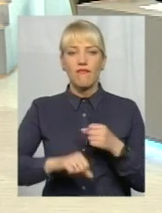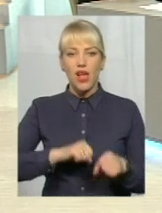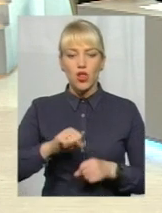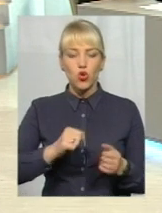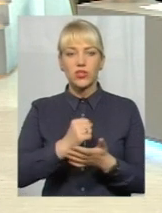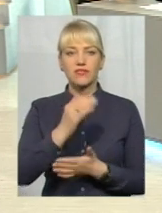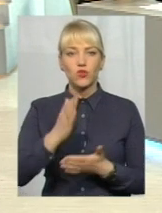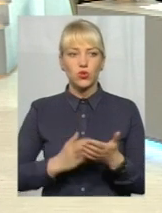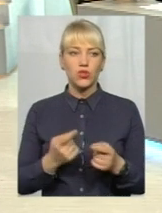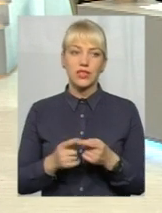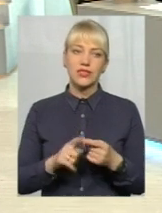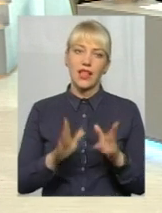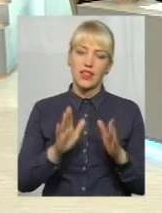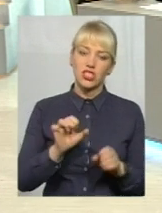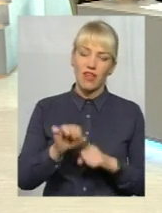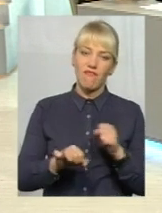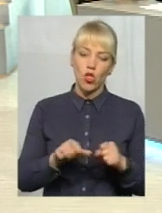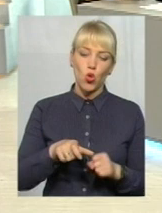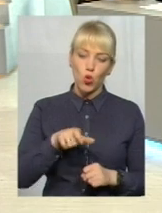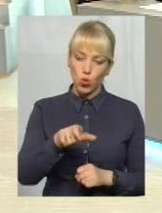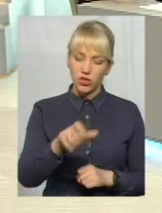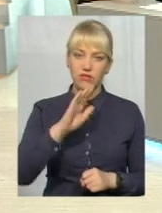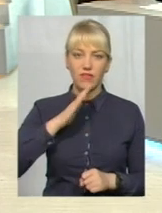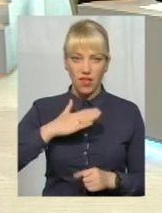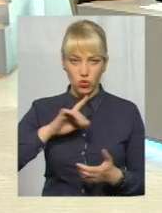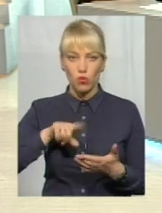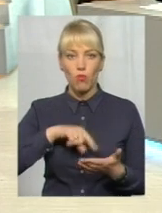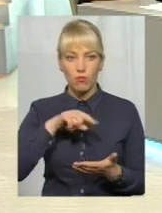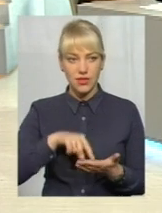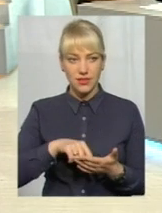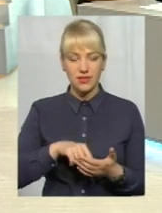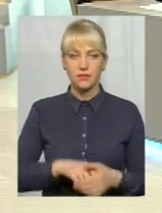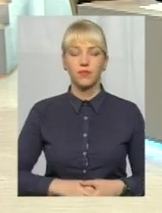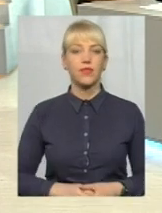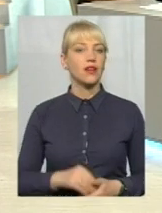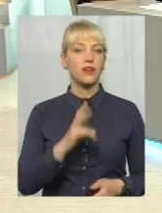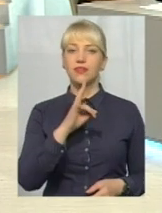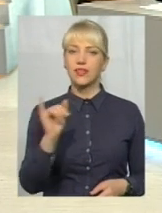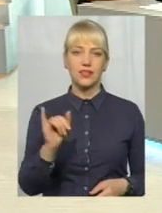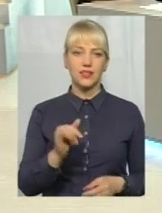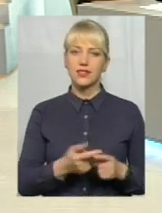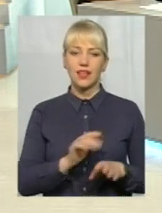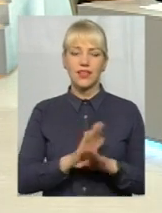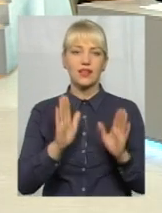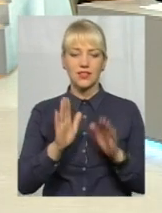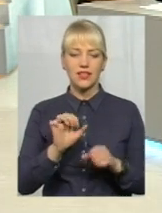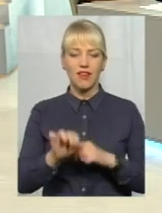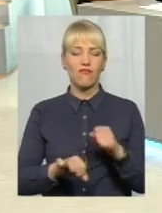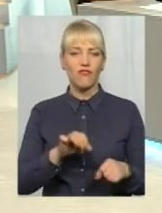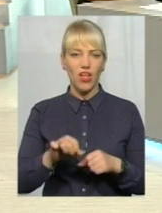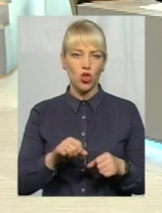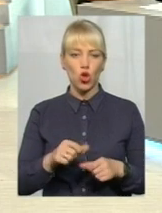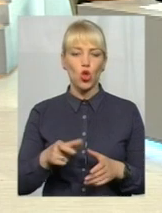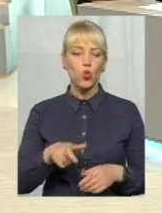Велоінфраструктура – це лише велодоріжки в нашому місті? Ні, насправді це далеко не тільки велодоріжки, це ще й велосипедні